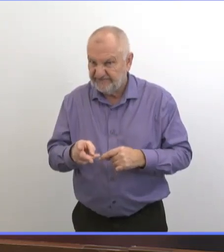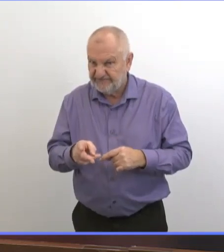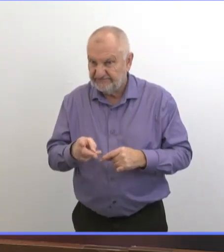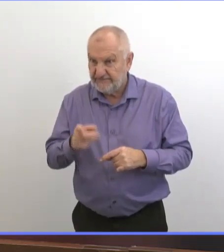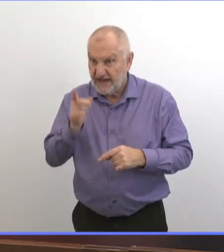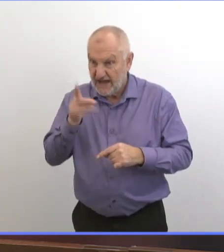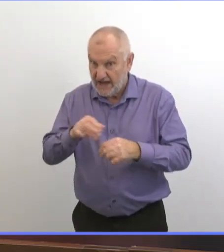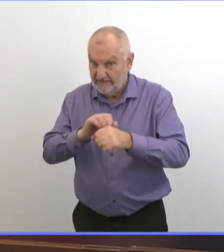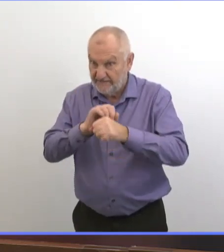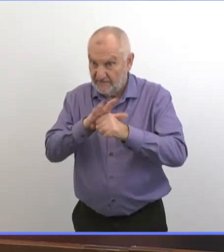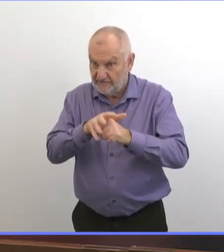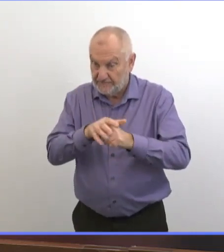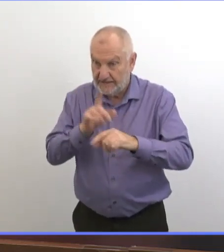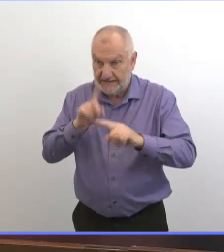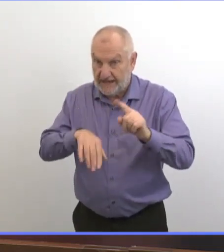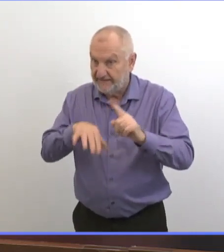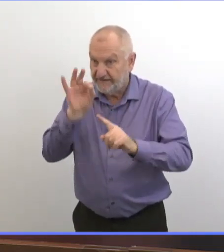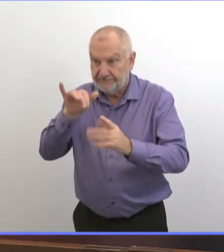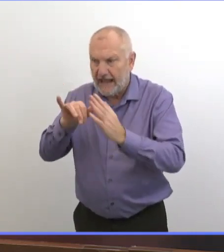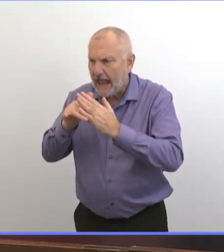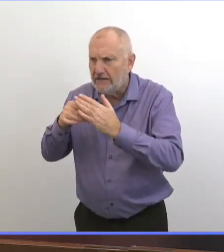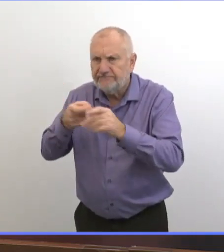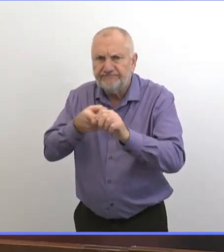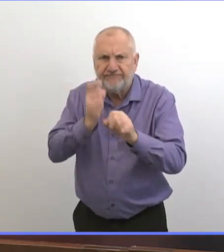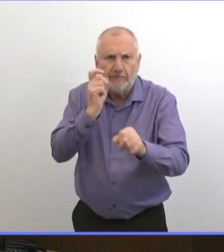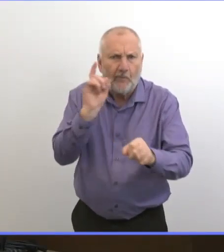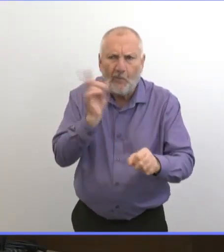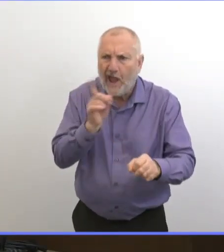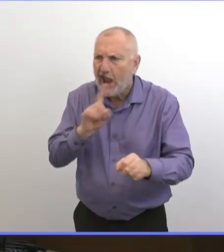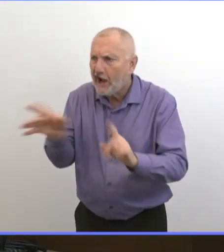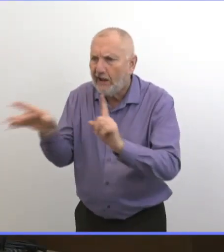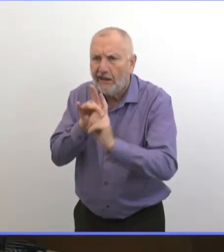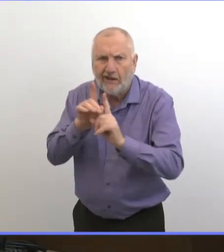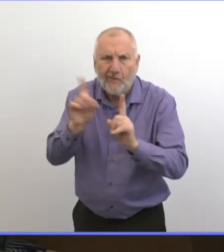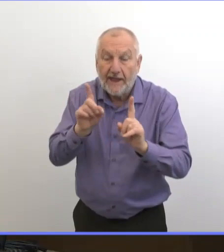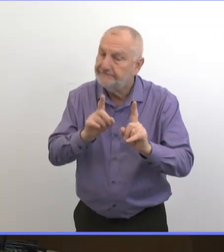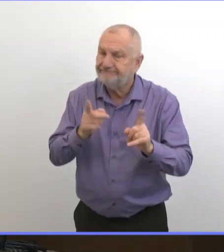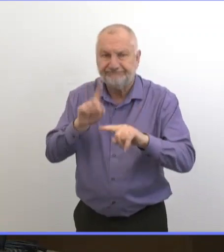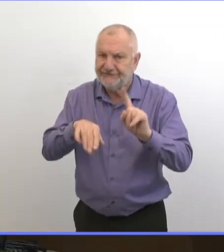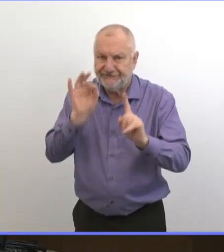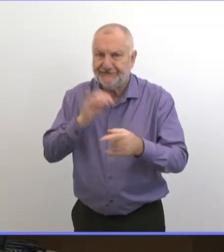La moitié des cas ne peuvent pas être liés à une chaîne de transmission.